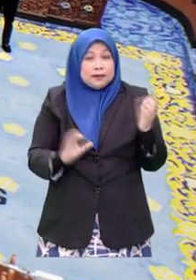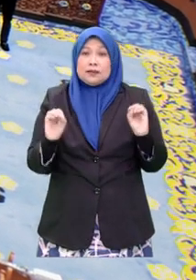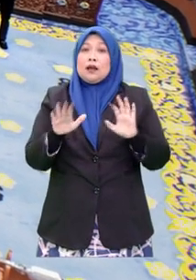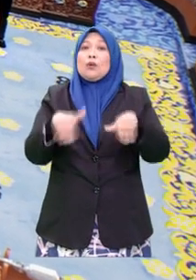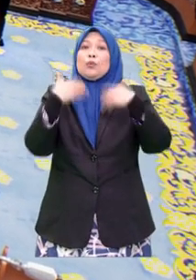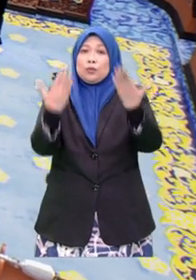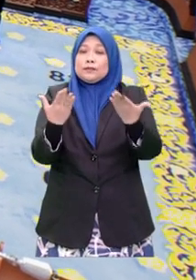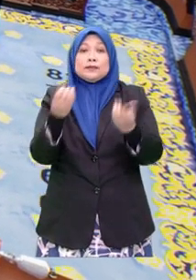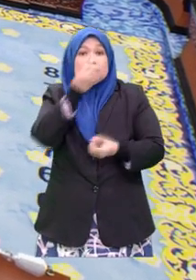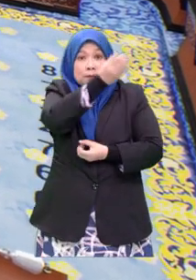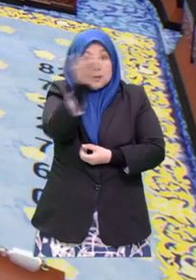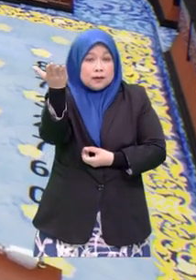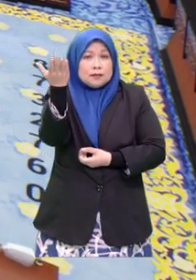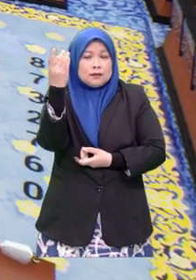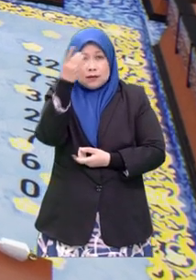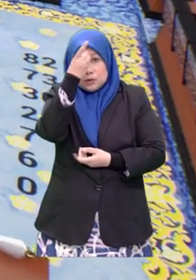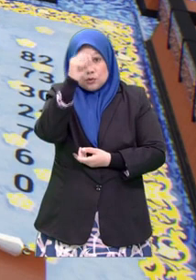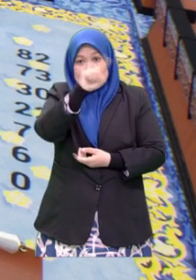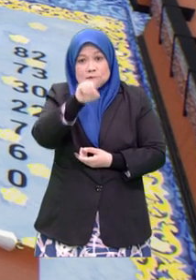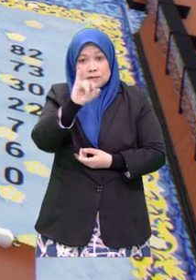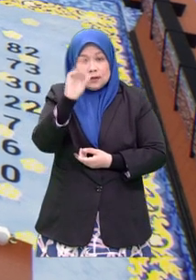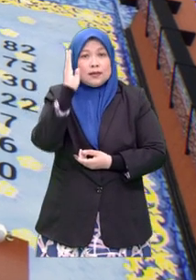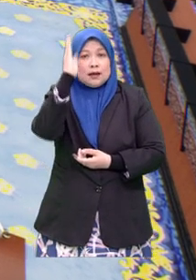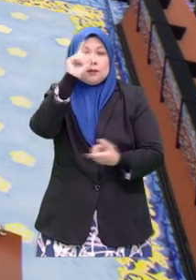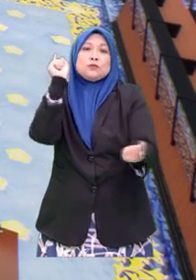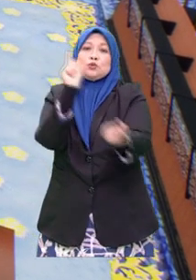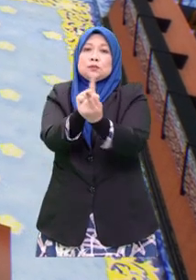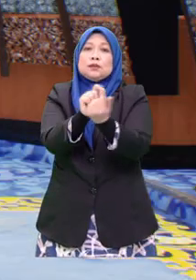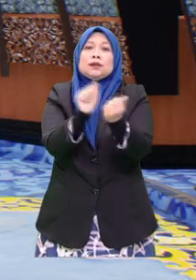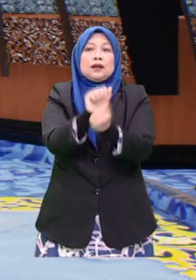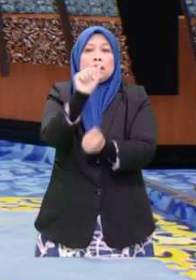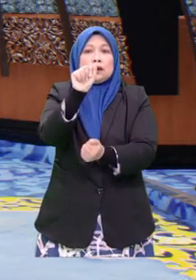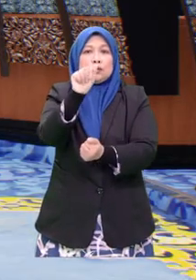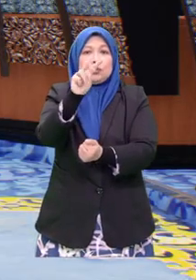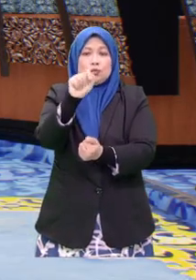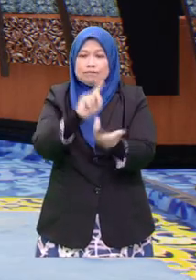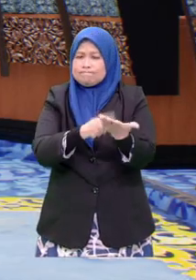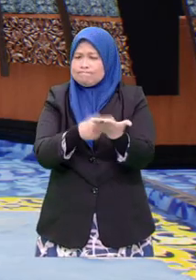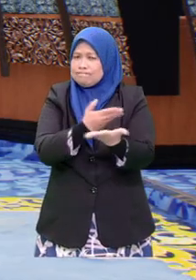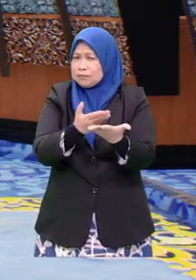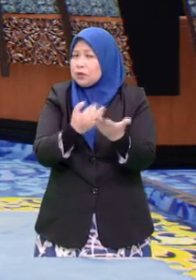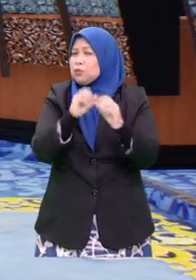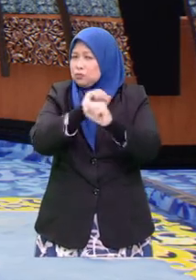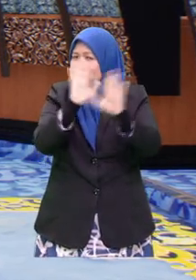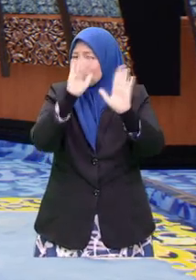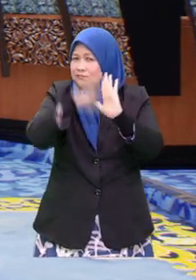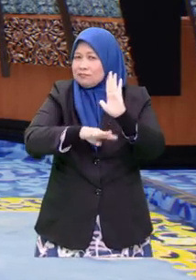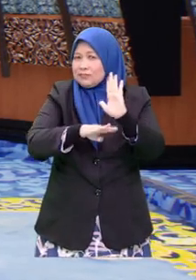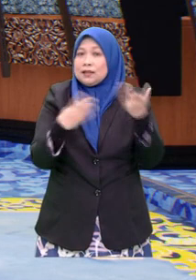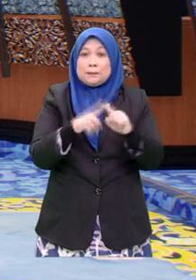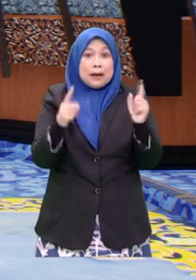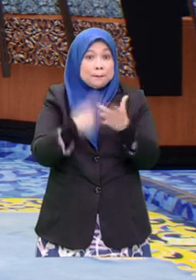bagaimana? Dikabarkan, Datuk Seri Zahid Hamidi mungkin akan berjumpa dengan Datuk Seri Amla Ibrahim. Percaturan di situ juga mungkin kurang jelas.